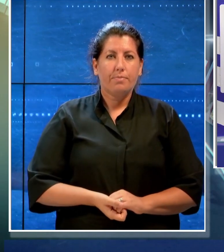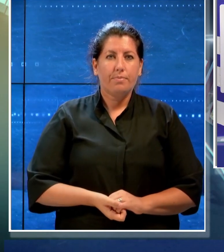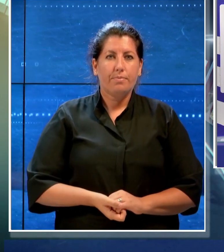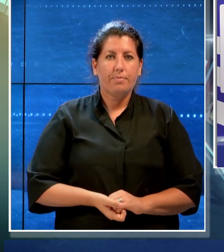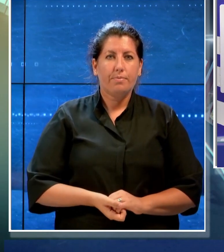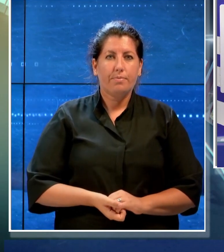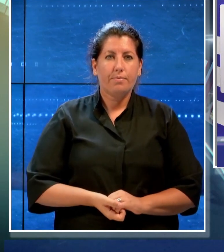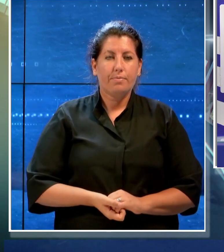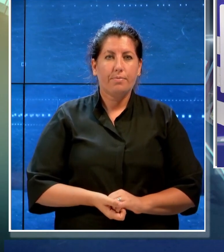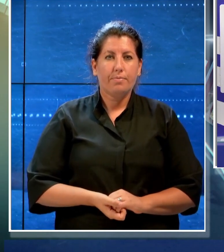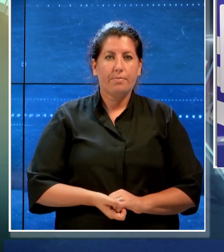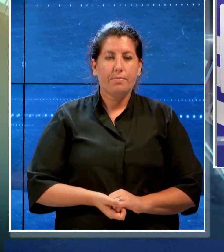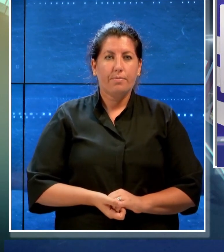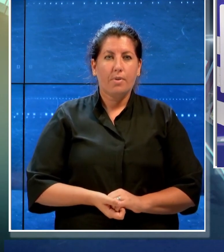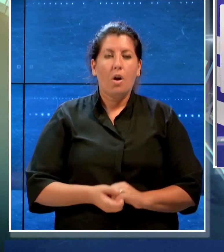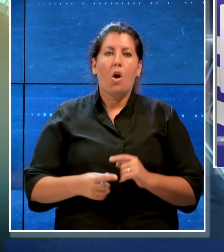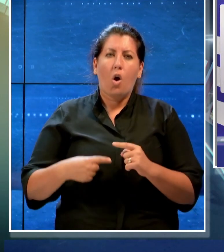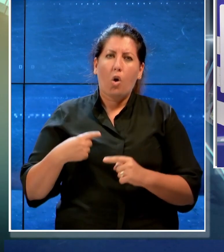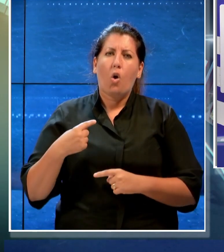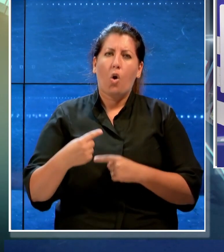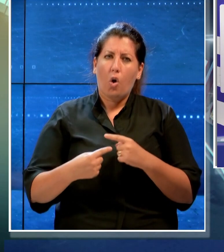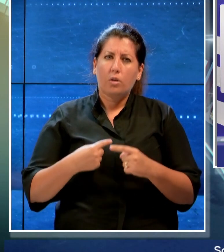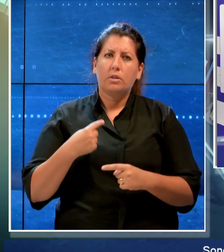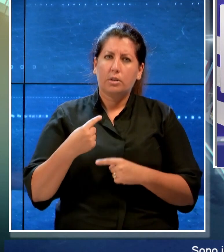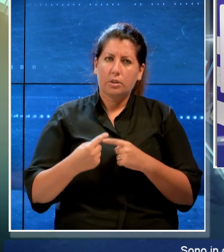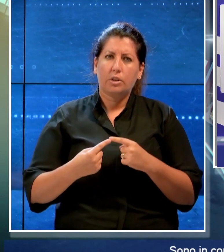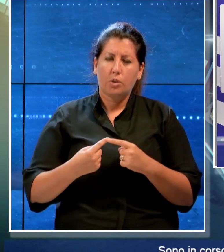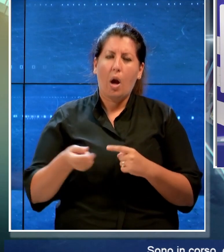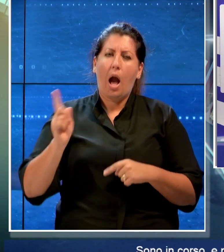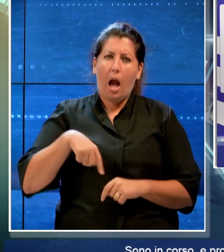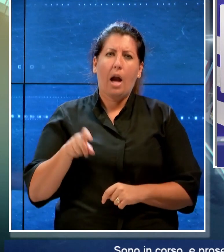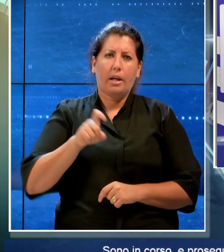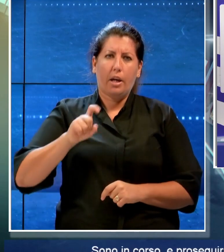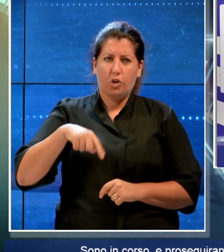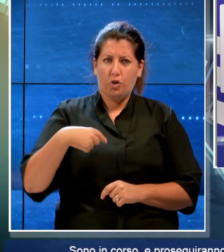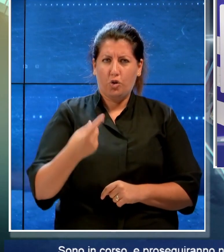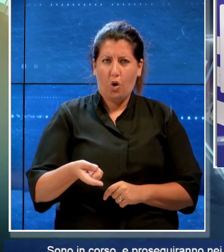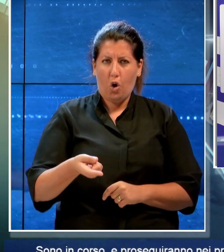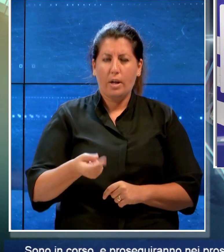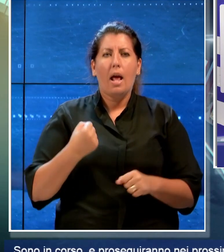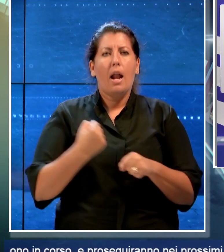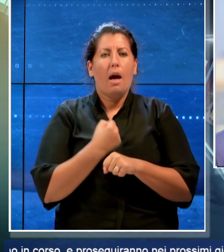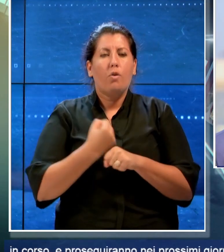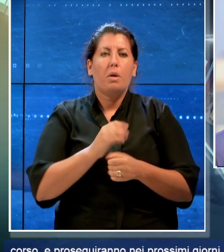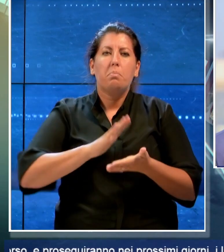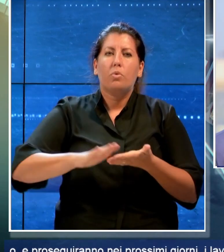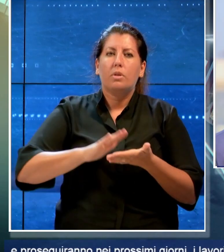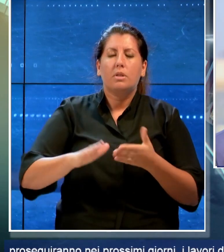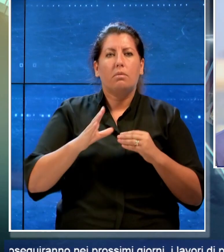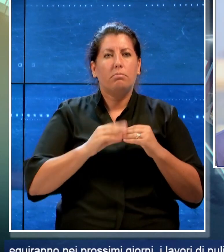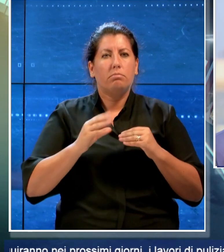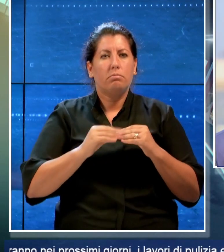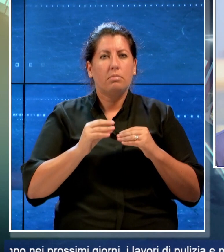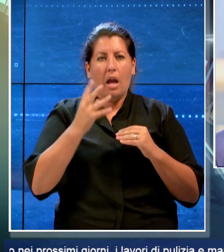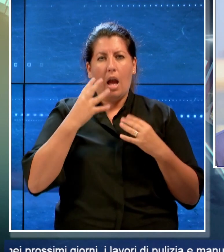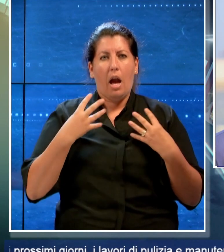Sono in corso e proseguiranno nei prossimi giorni i lavori di pulizia e manutenzione delle